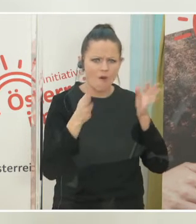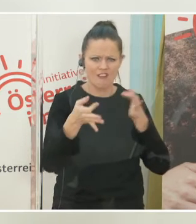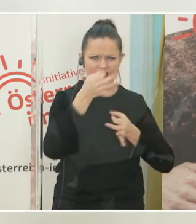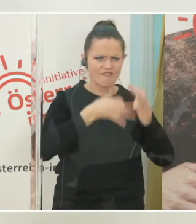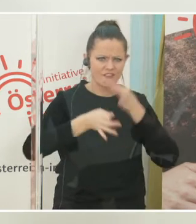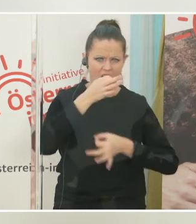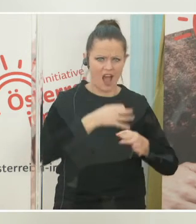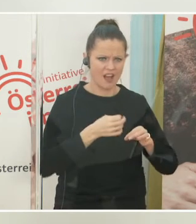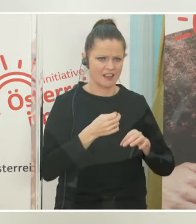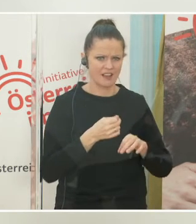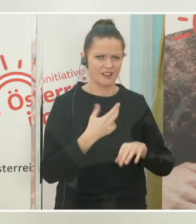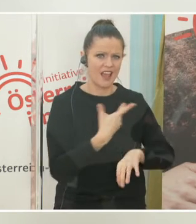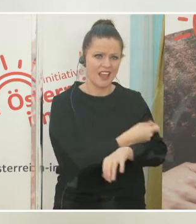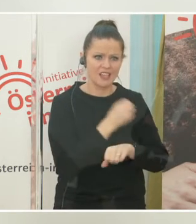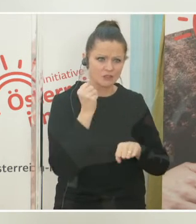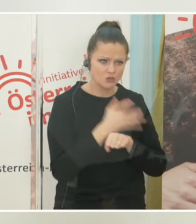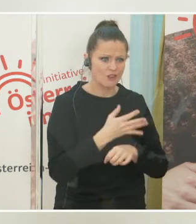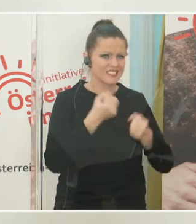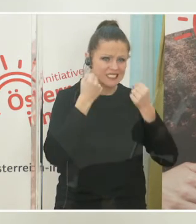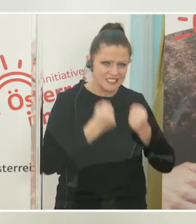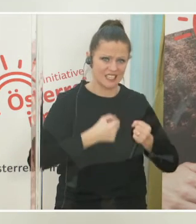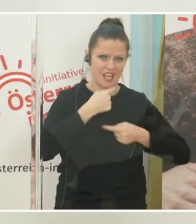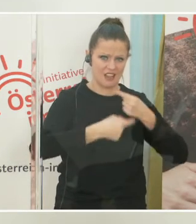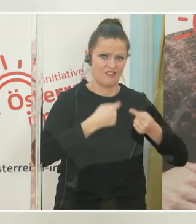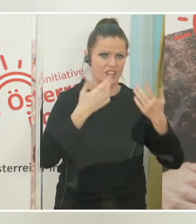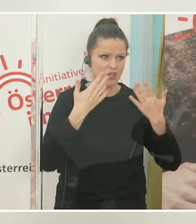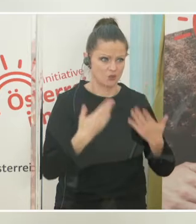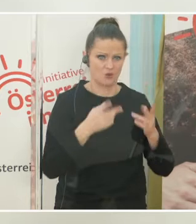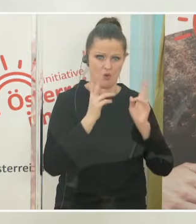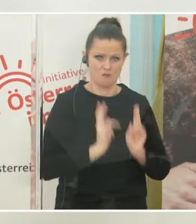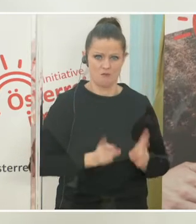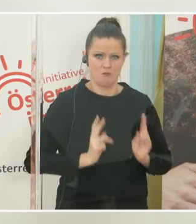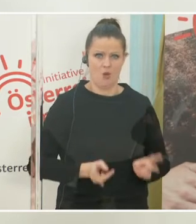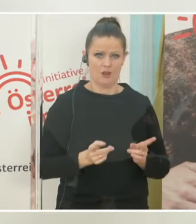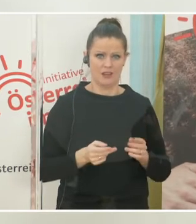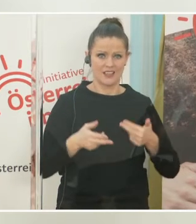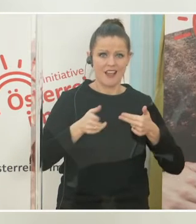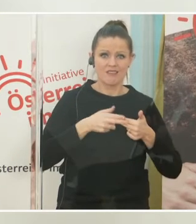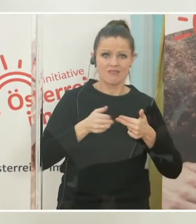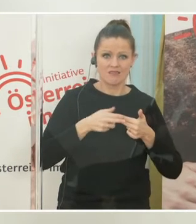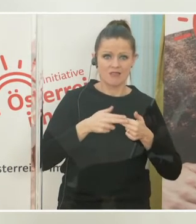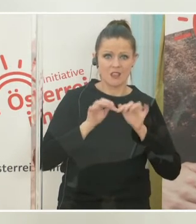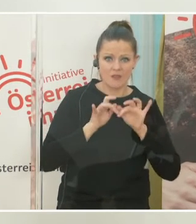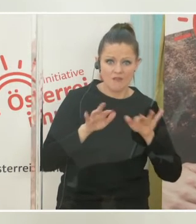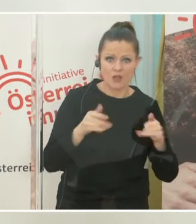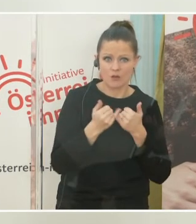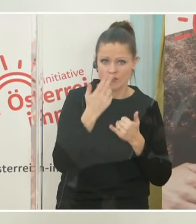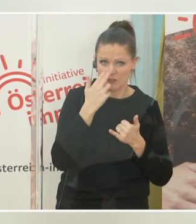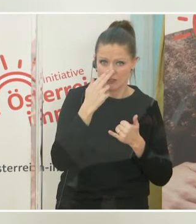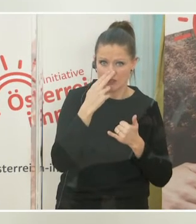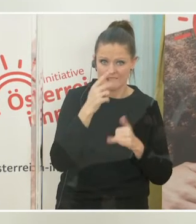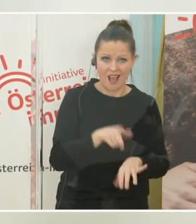ein Impfstoff in so kurzer Zeit sicher entwickelt und geprüft worden sein? Wie ist es mit den Nebenwirkungen? Wie ist es mit den